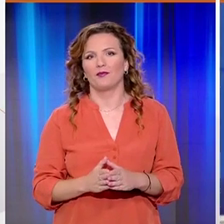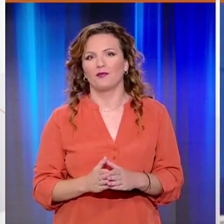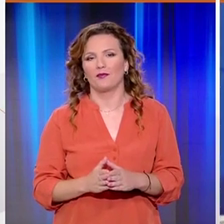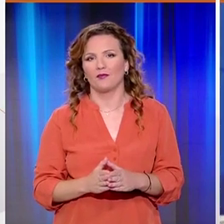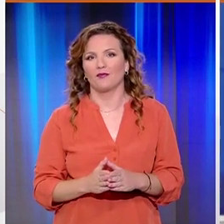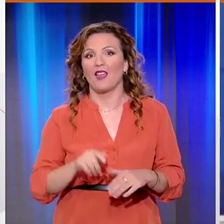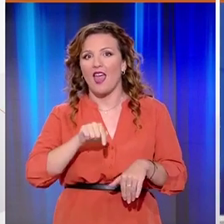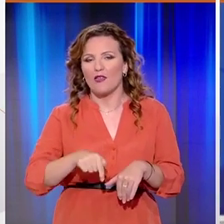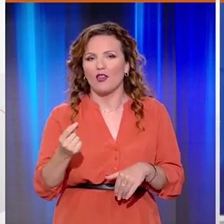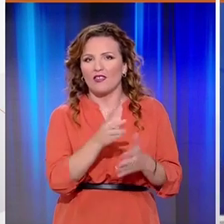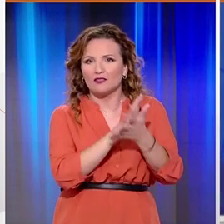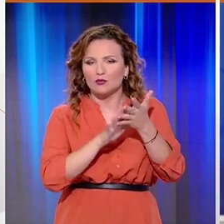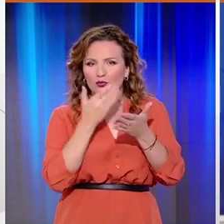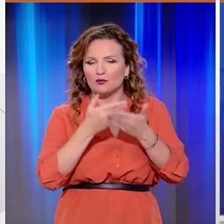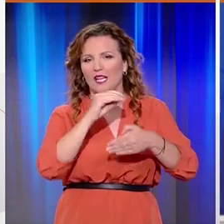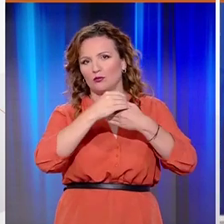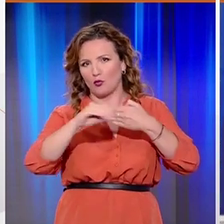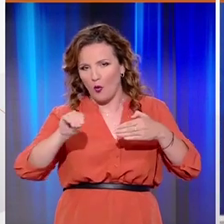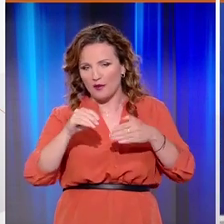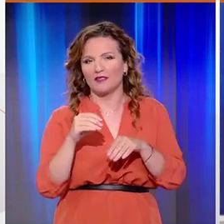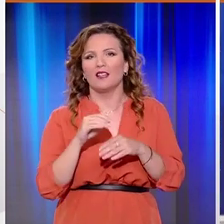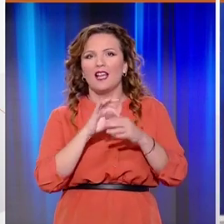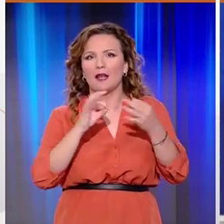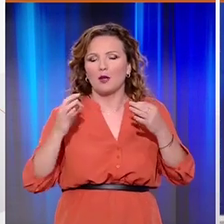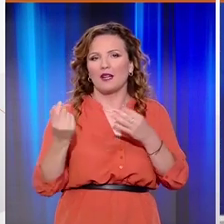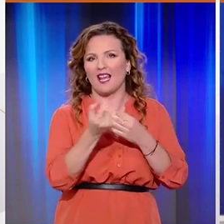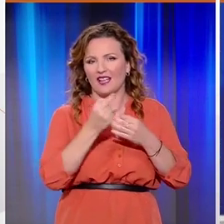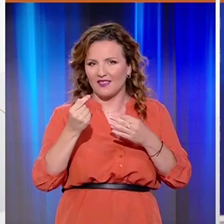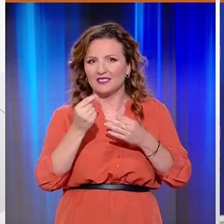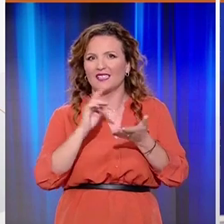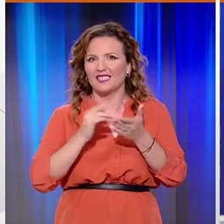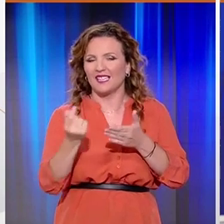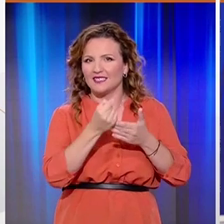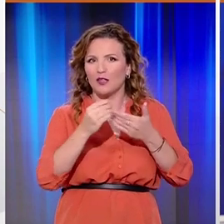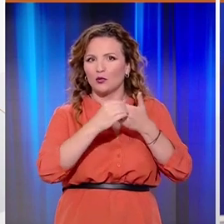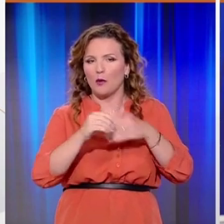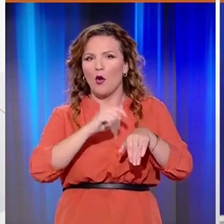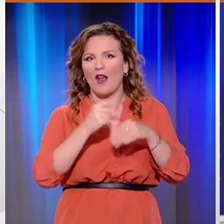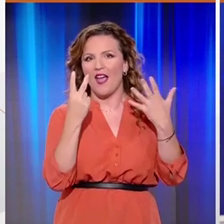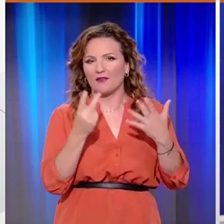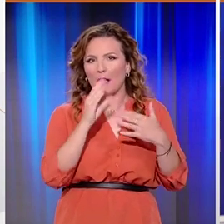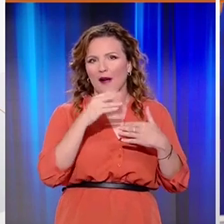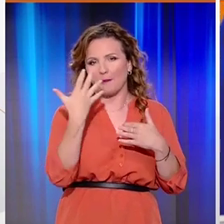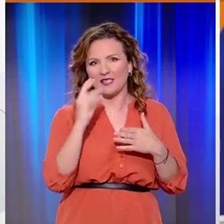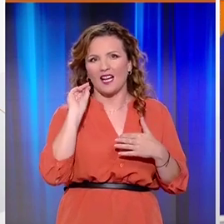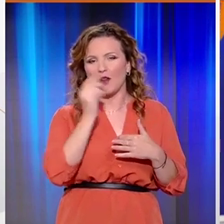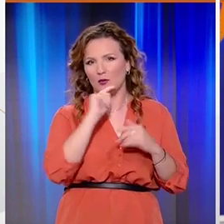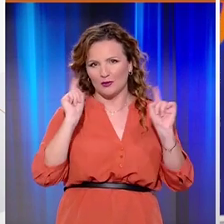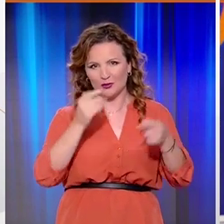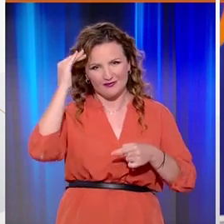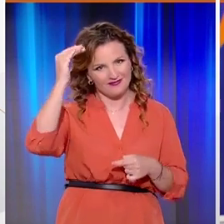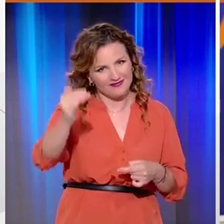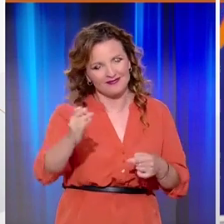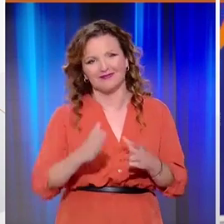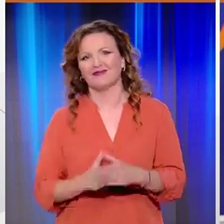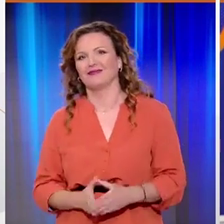Σε αυτό το σημείο ολοκληρώθηκε το δελτίο στη νοηματική δίτα αναλυτικά της ειδήσεις στο κεντρικό δελτίο του Όπεν στις 7 παρα 5. Καλό απόγευμα.